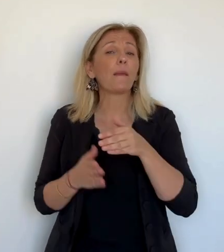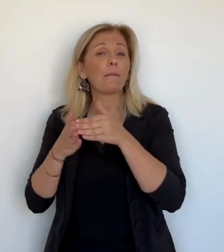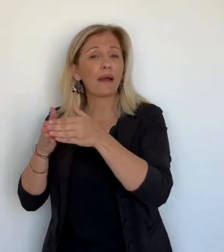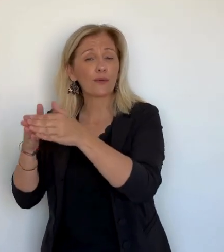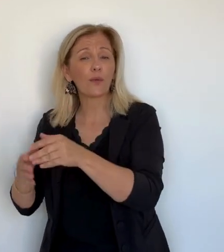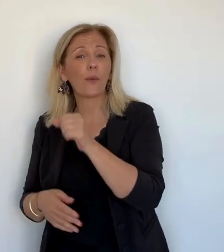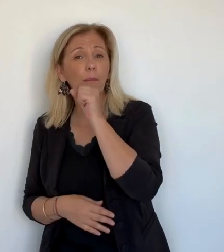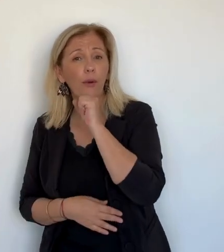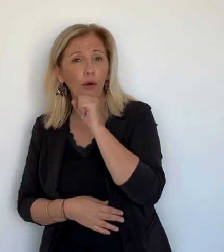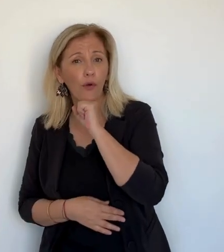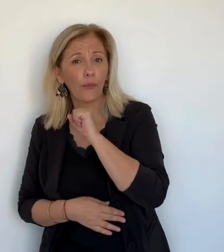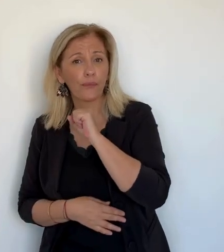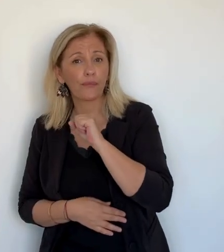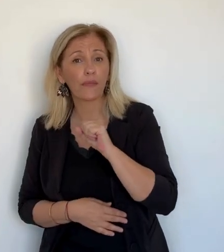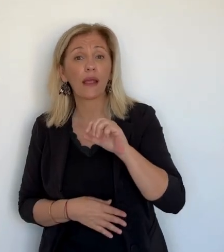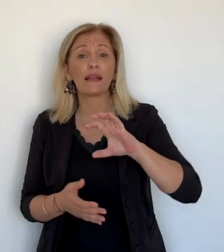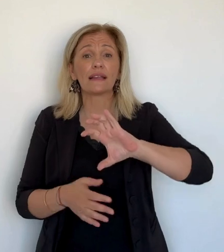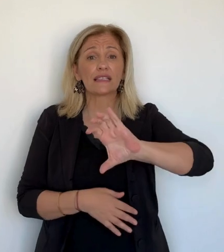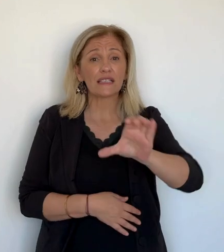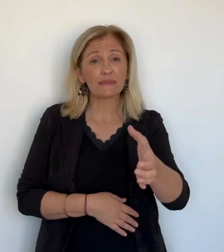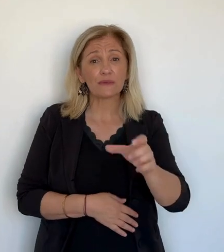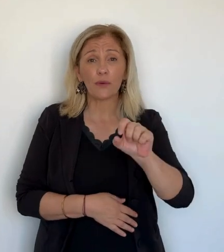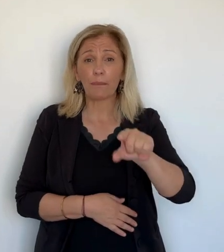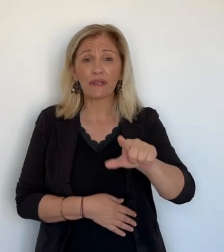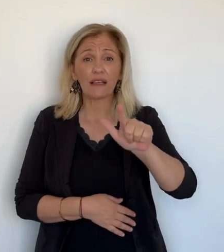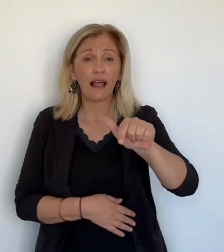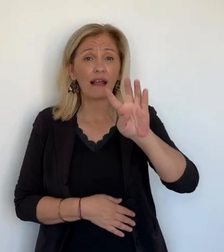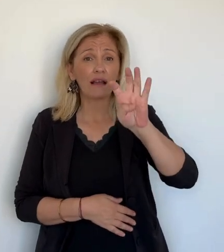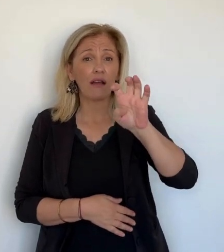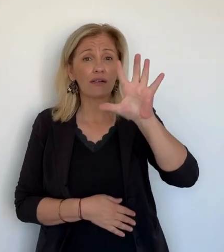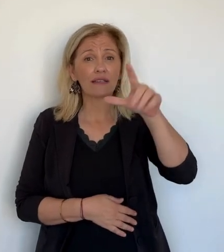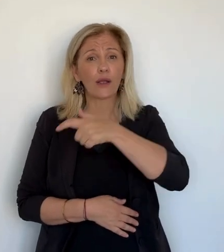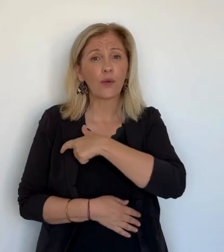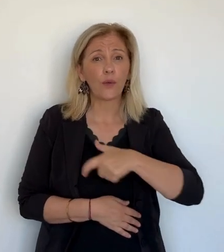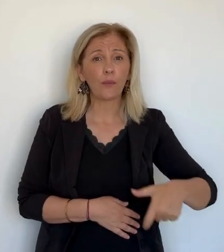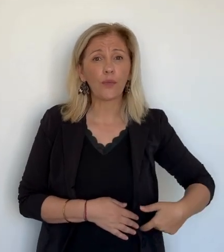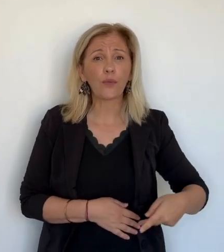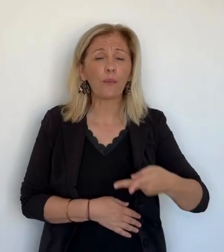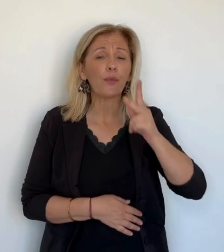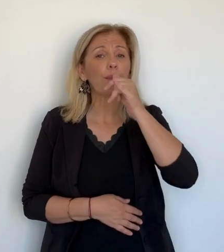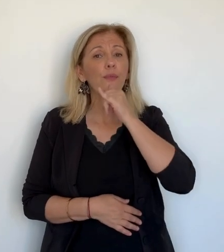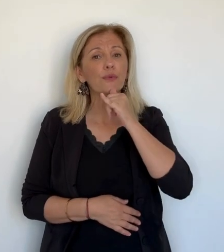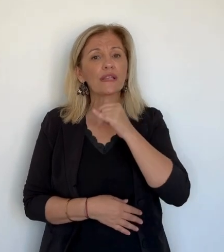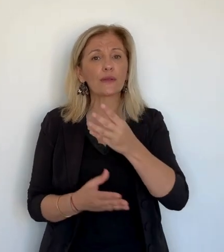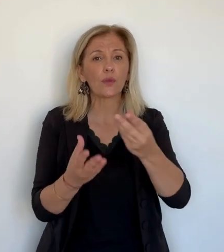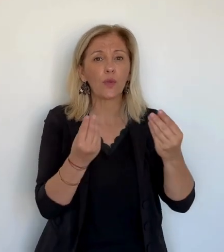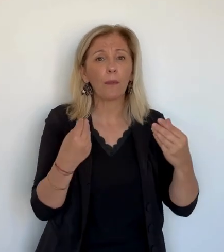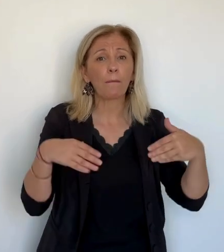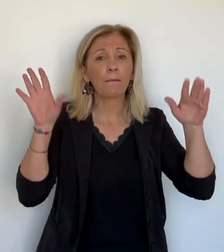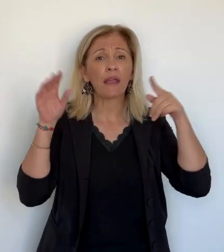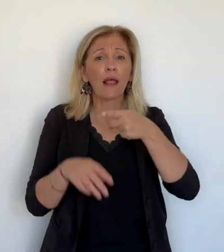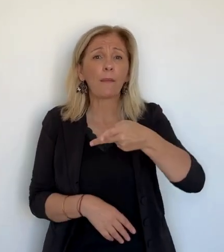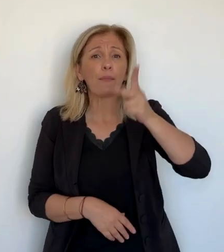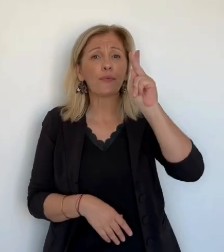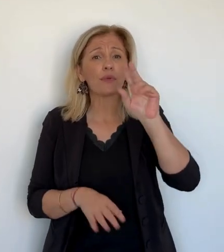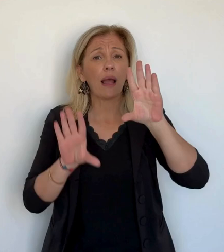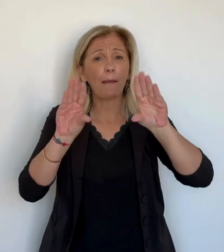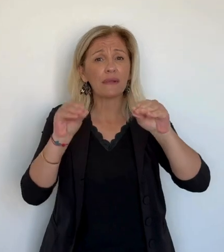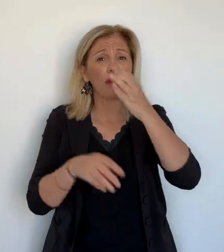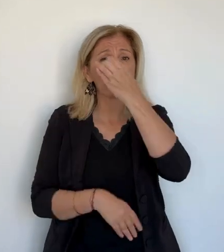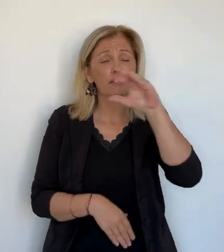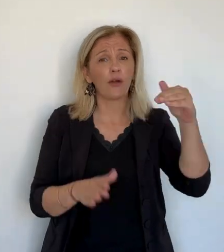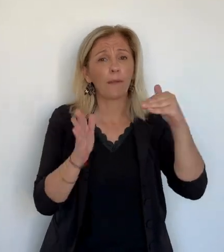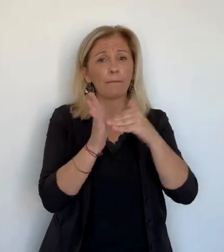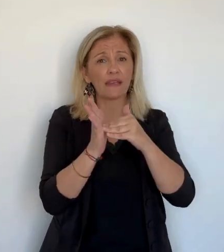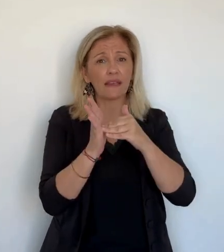45 communes, la circonscription qui en compte le moins. A contrario, c'est celle qui dénombre le plus d'habitants, 100 000 pour seulement 62